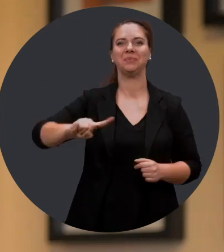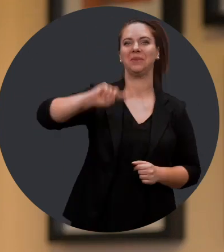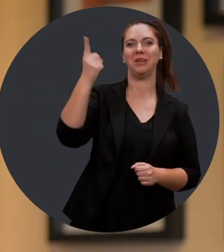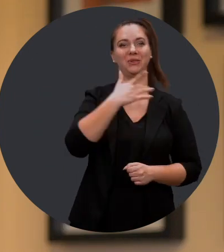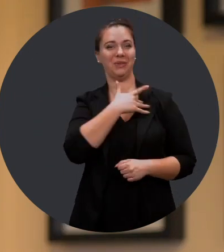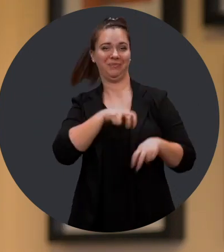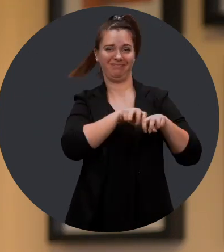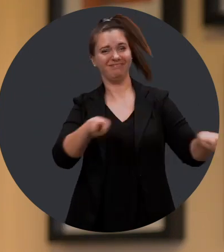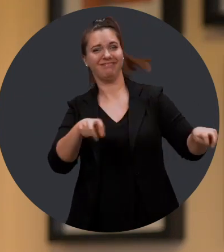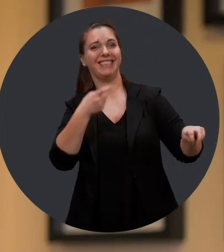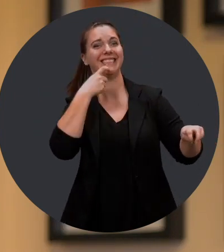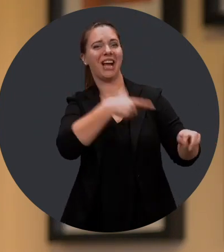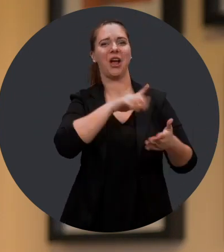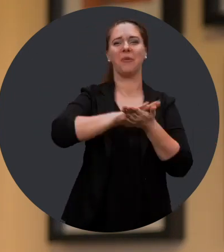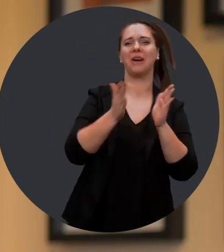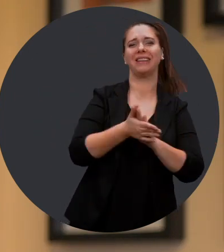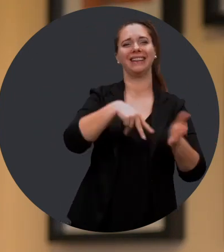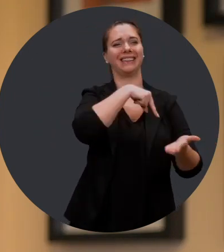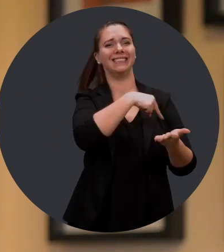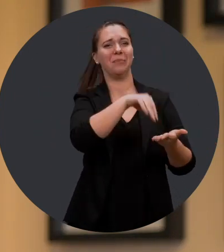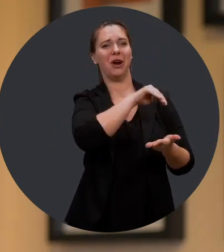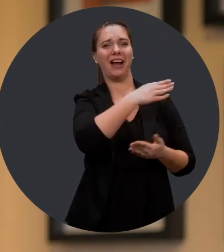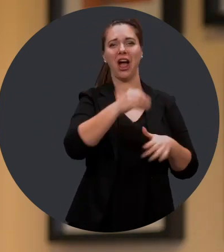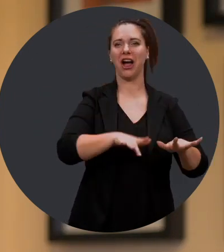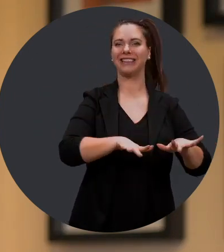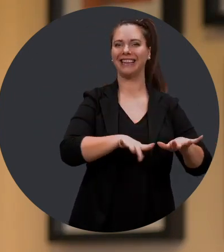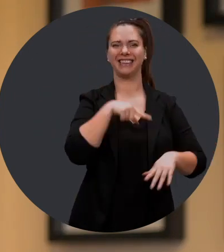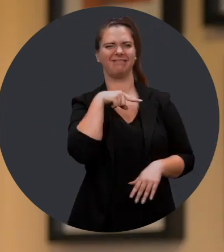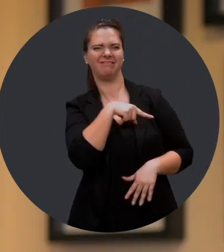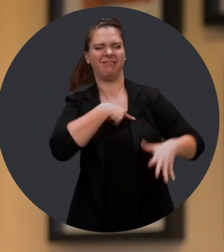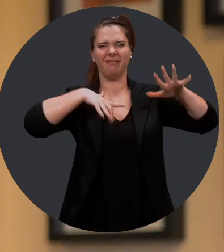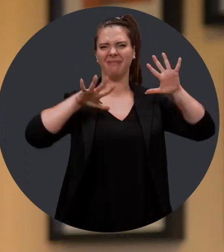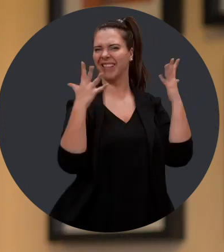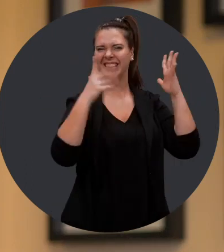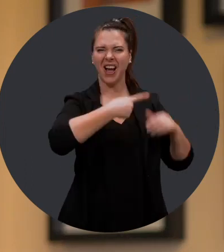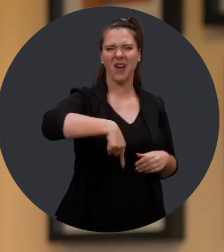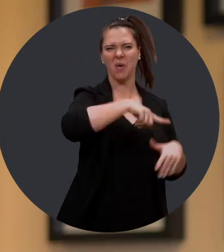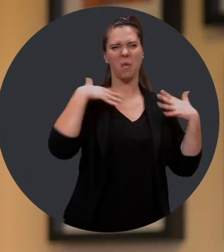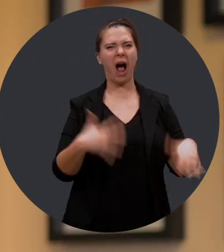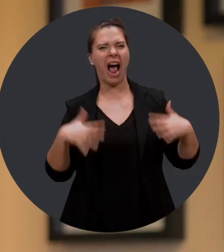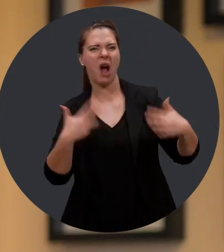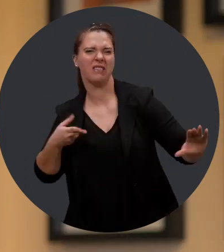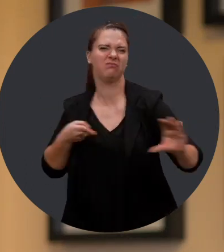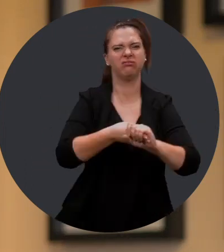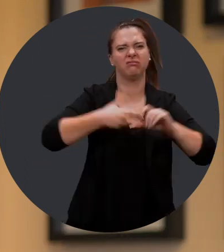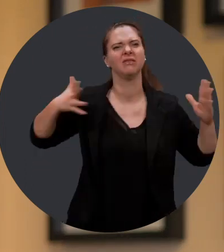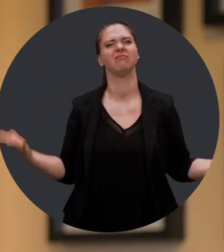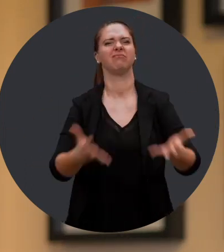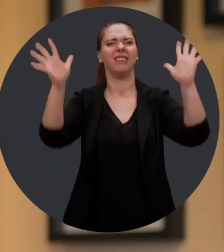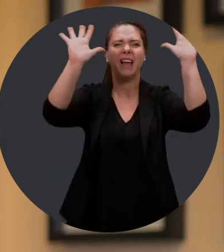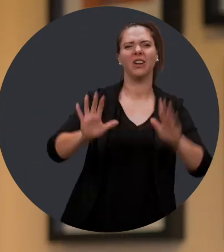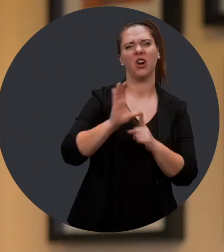premier coup de cœur du jury. Il s'agit de la compagnie de danse M.O.N. et Les Orteils. Je vous félicite pour votre importante contribution